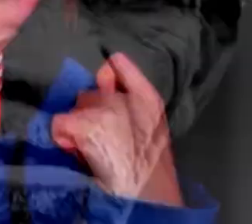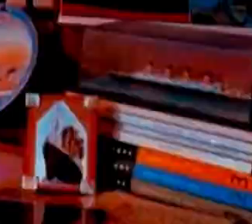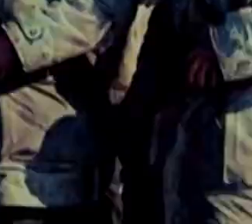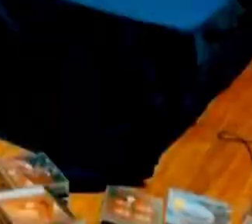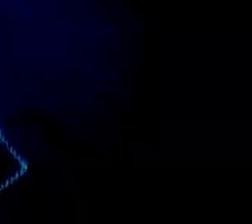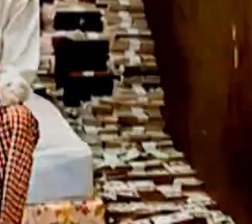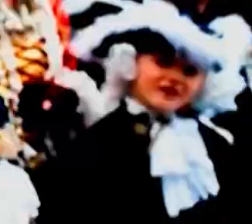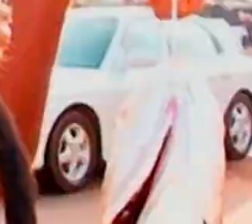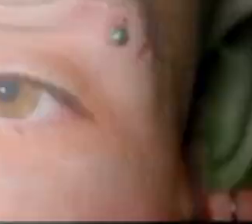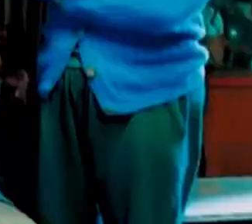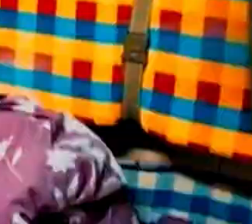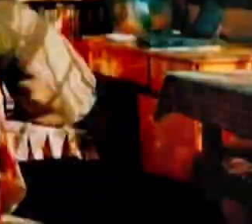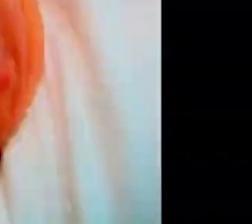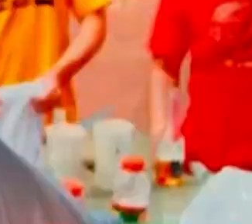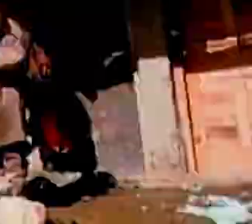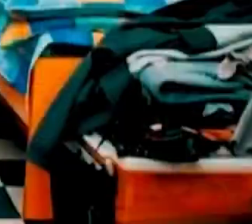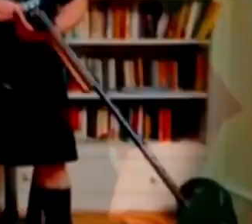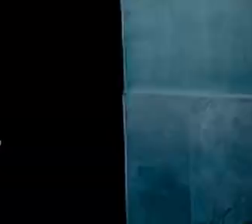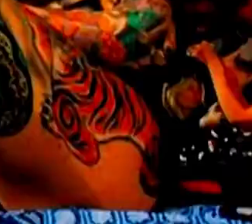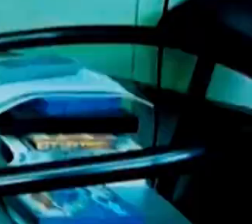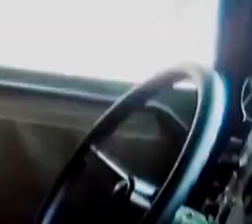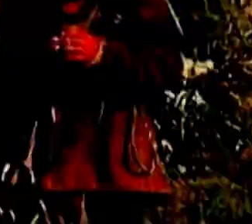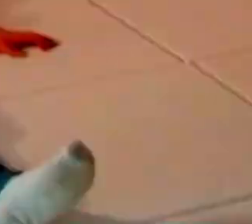Spróbujcie uchwycić to, co widzicie.